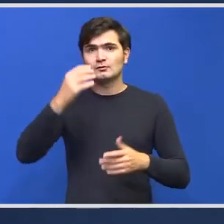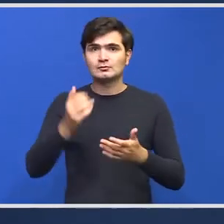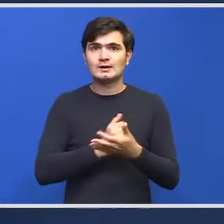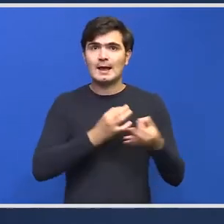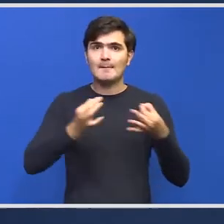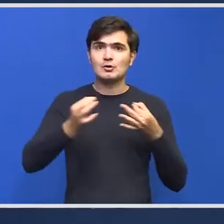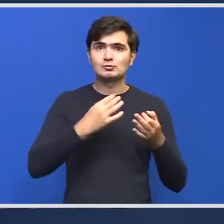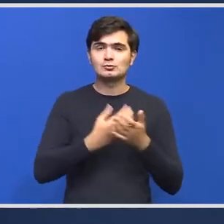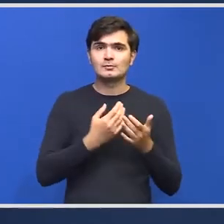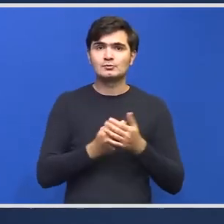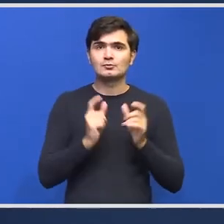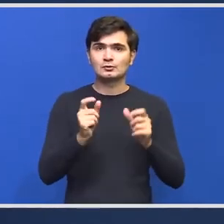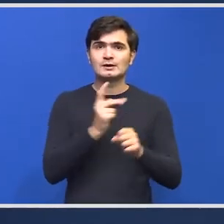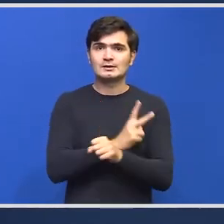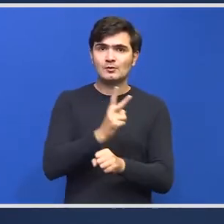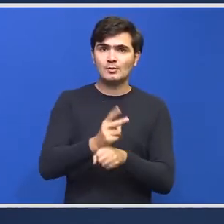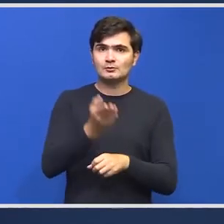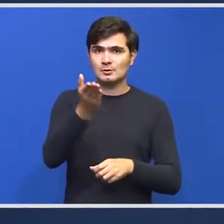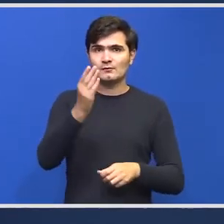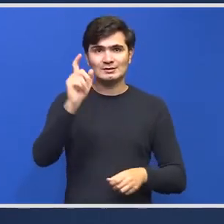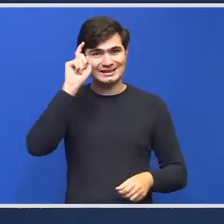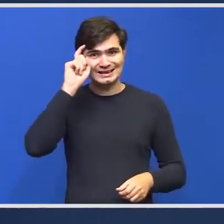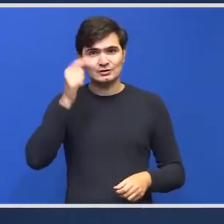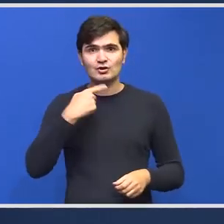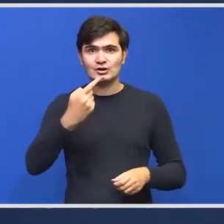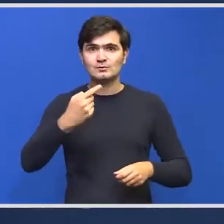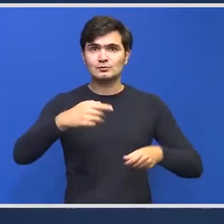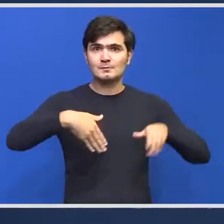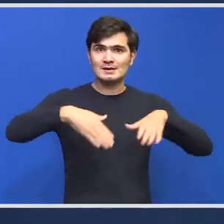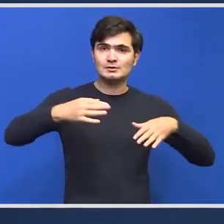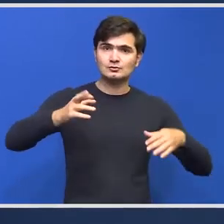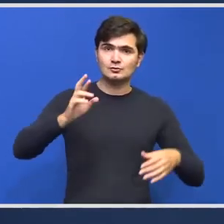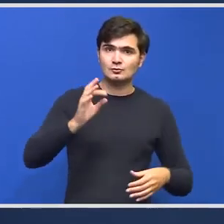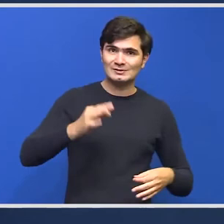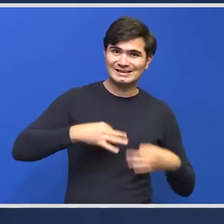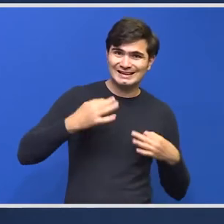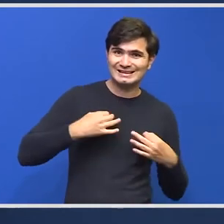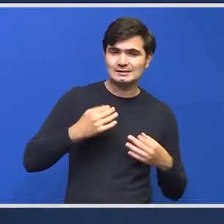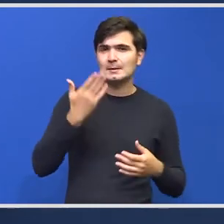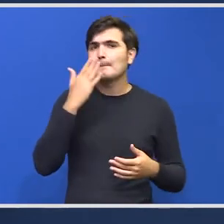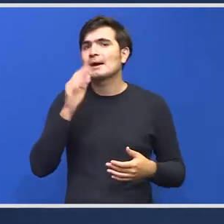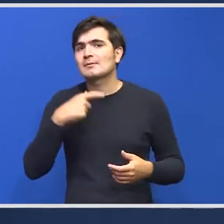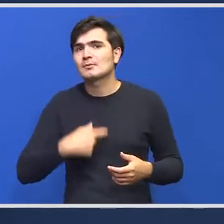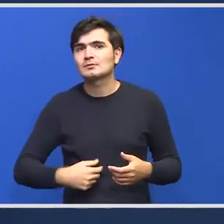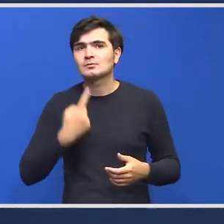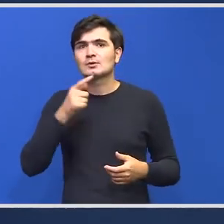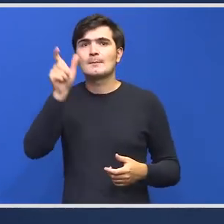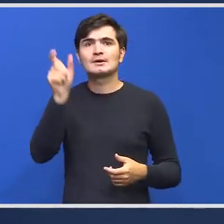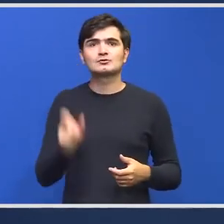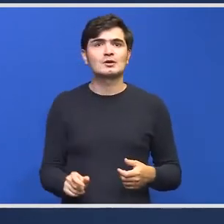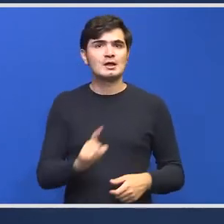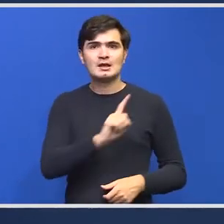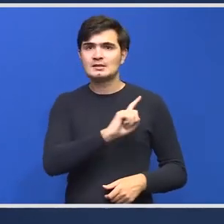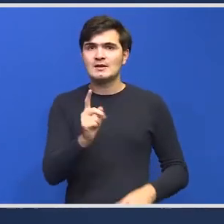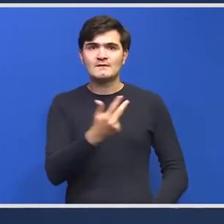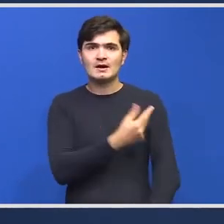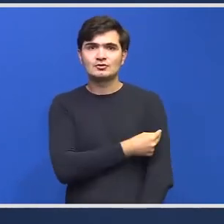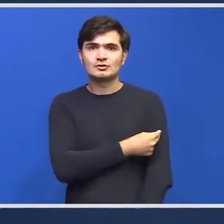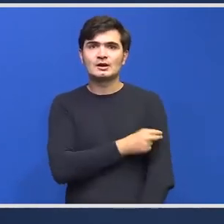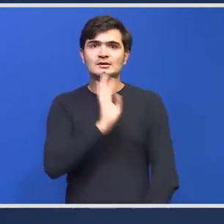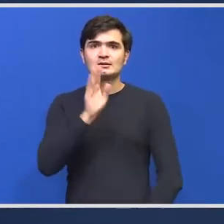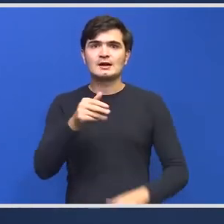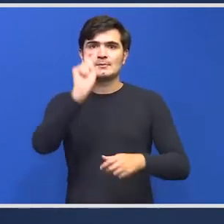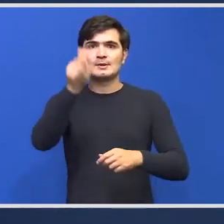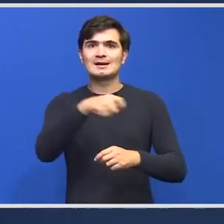dumneavoastră considerați că ideea avansată de ministrul sănătății ca părere personală, ca persoanele nevaccinate să aibă restricții la